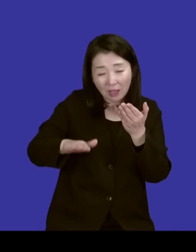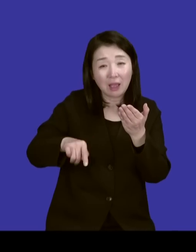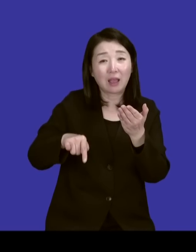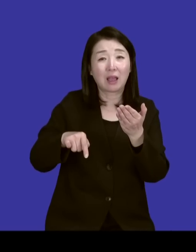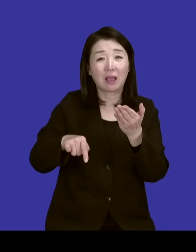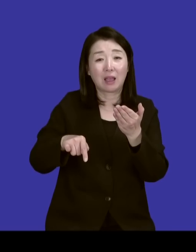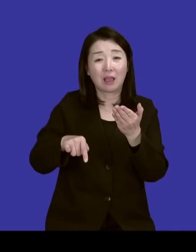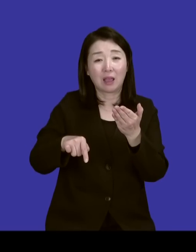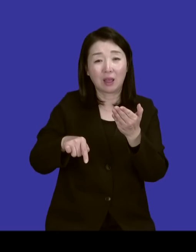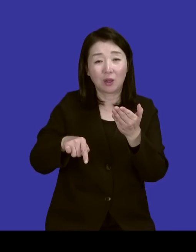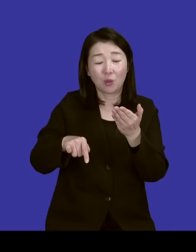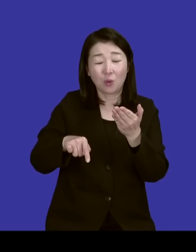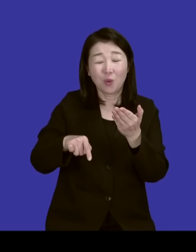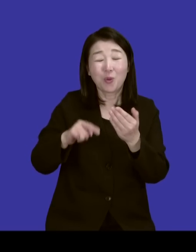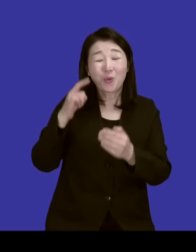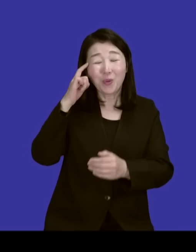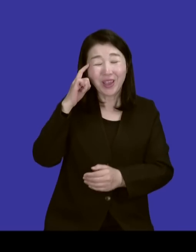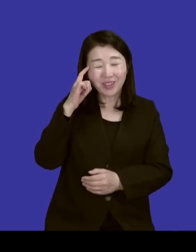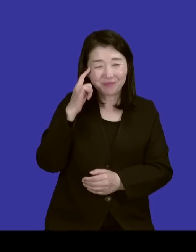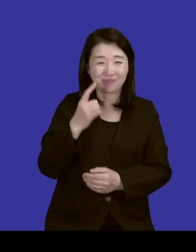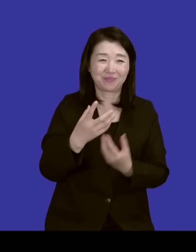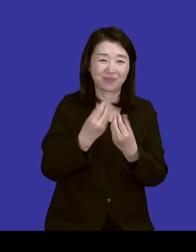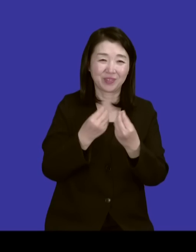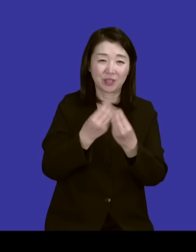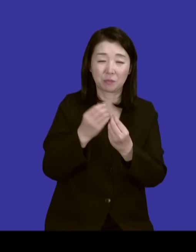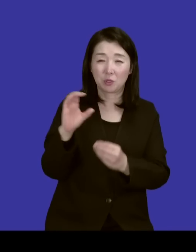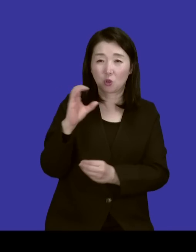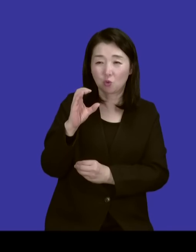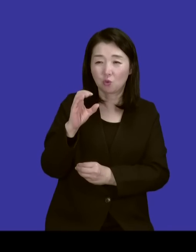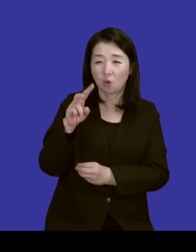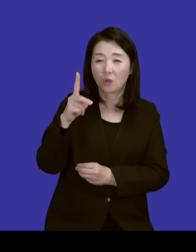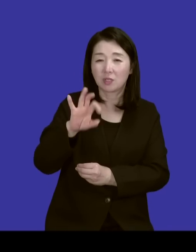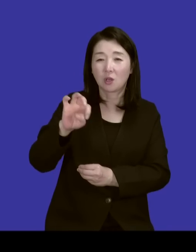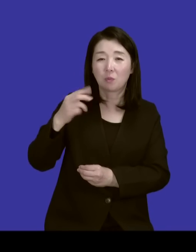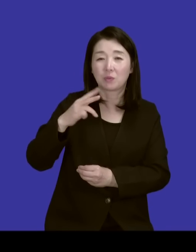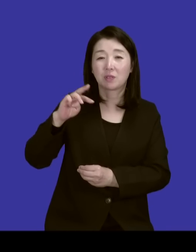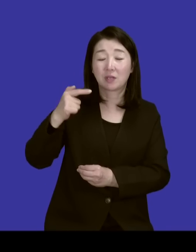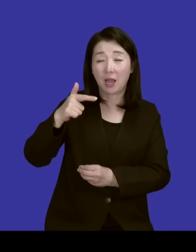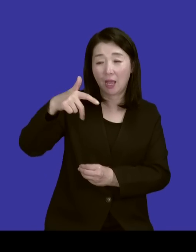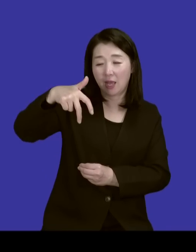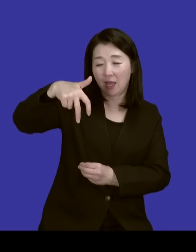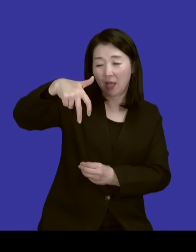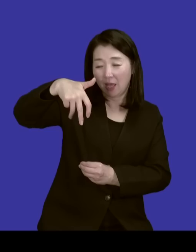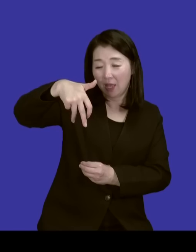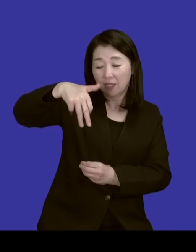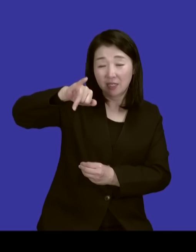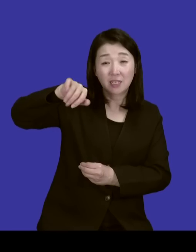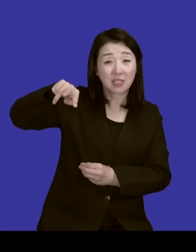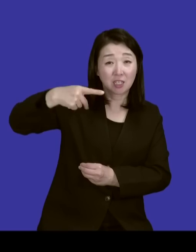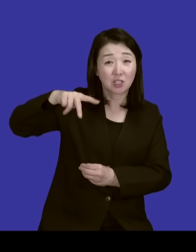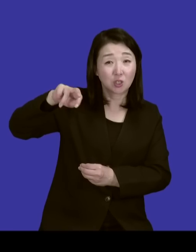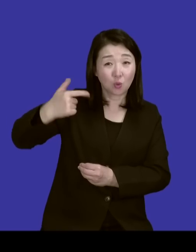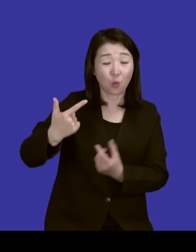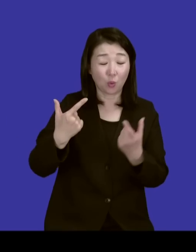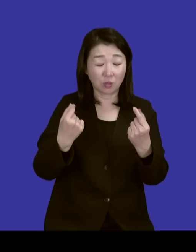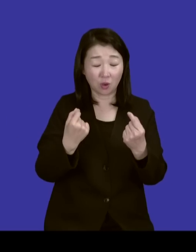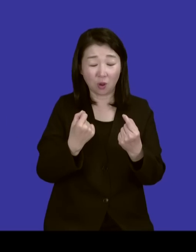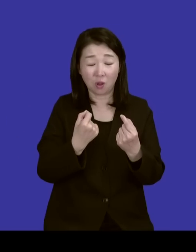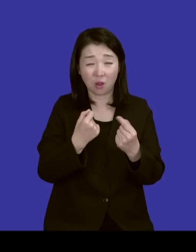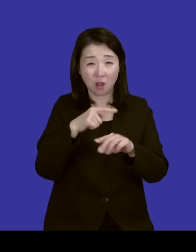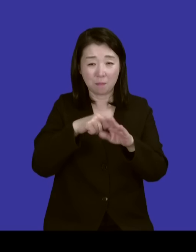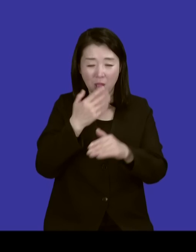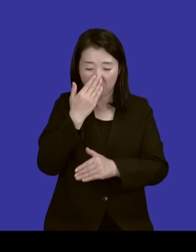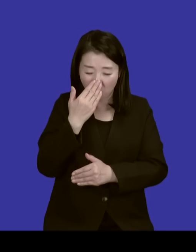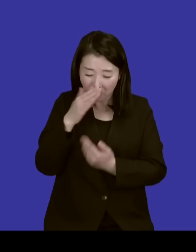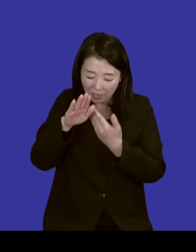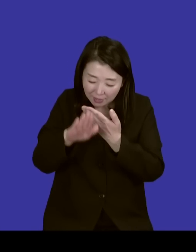성프란체스가 나는 아는 게 없는데 그 정도로 낮아진다면 그 마음은 최고로 행복해지는 거예요. 그거는